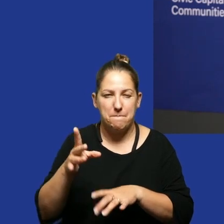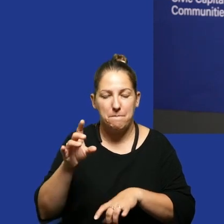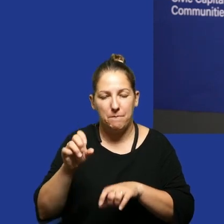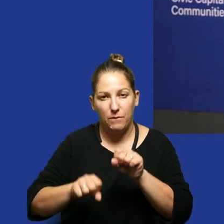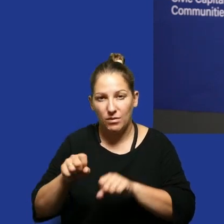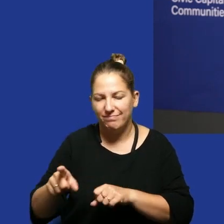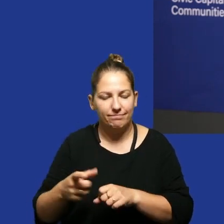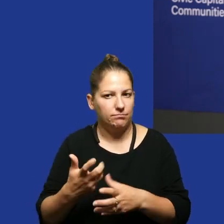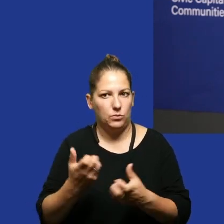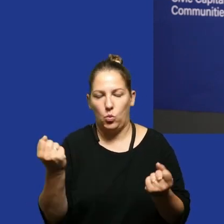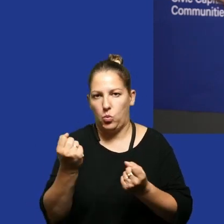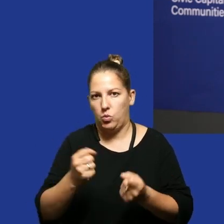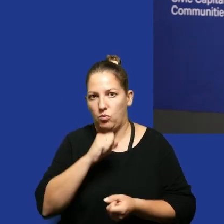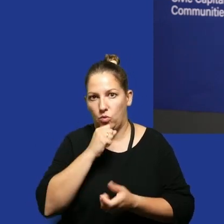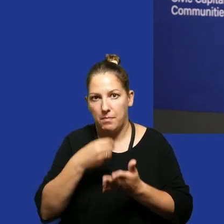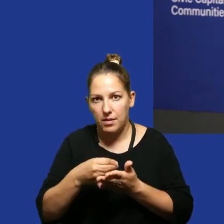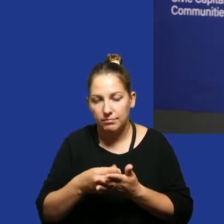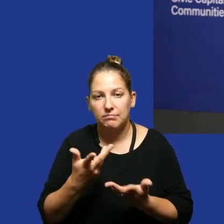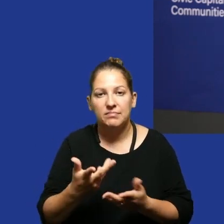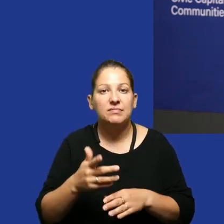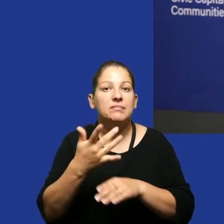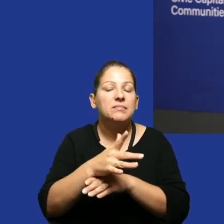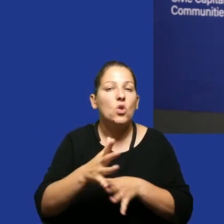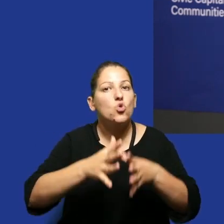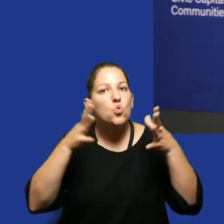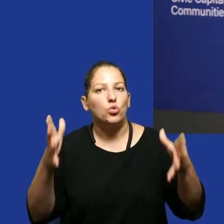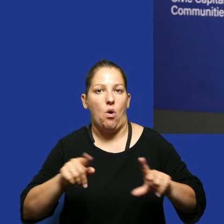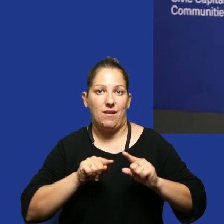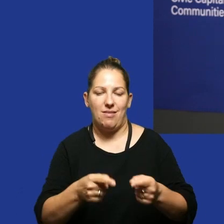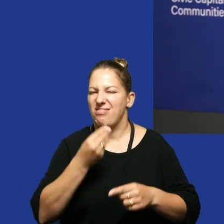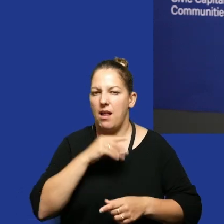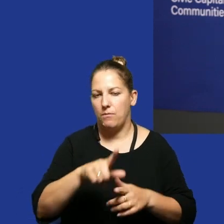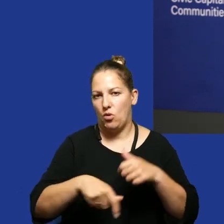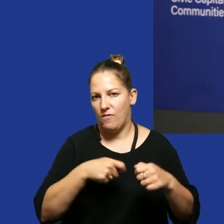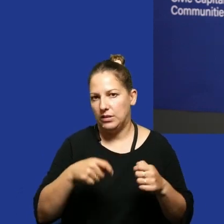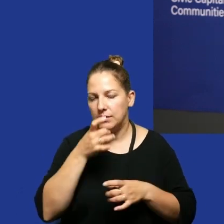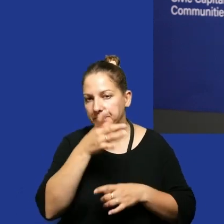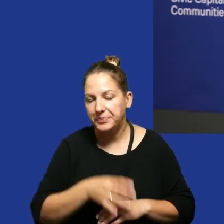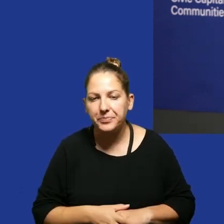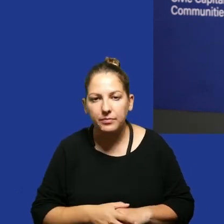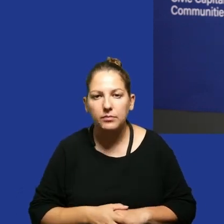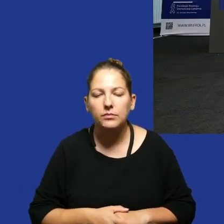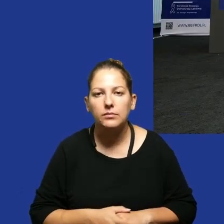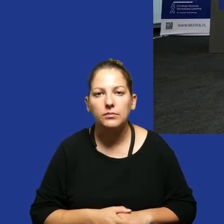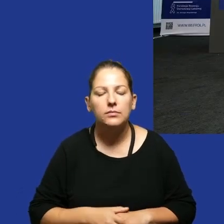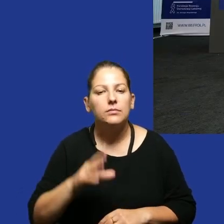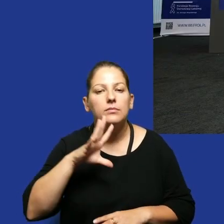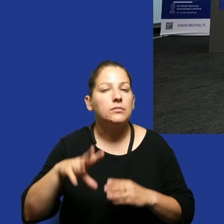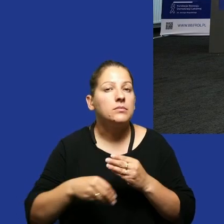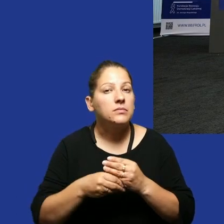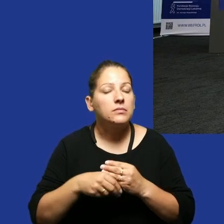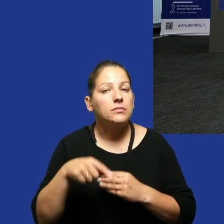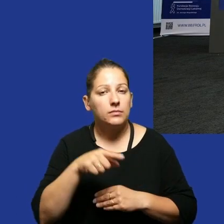kwota w związku z tym zewnętrzna czy Helsińska czy jakieś inne duże organizacje i to jest najlepsze rozwiązanie to jeszcze dodam